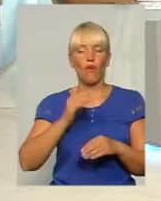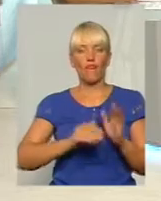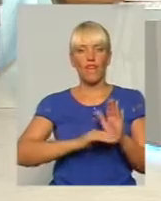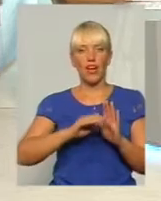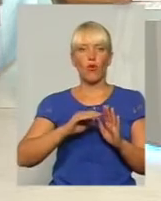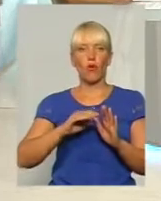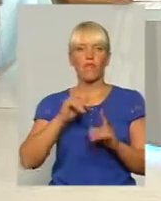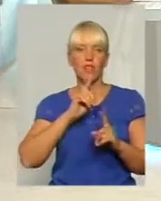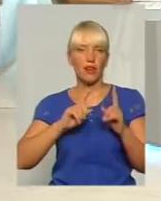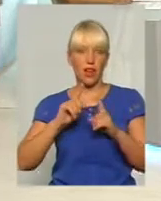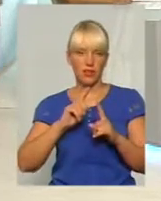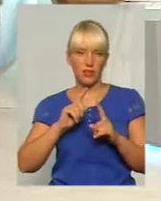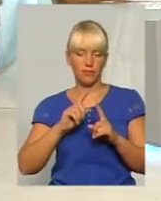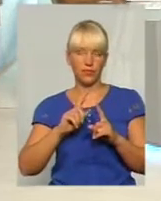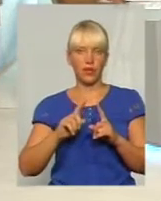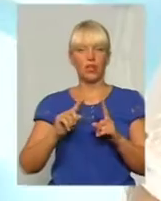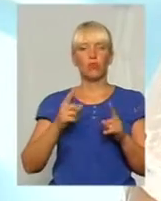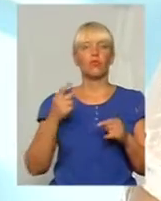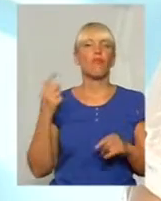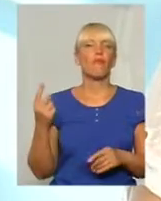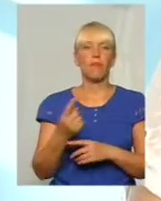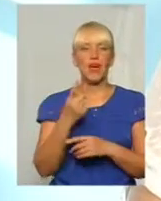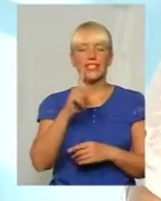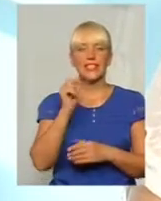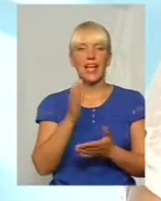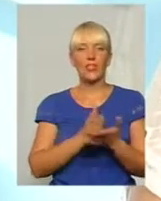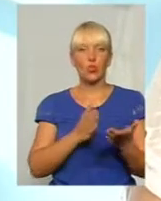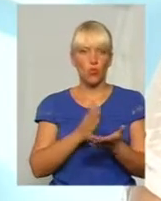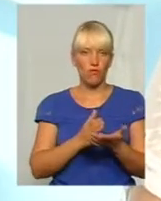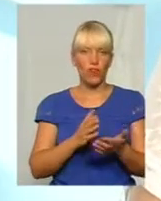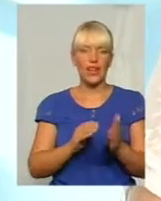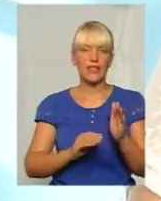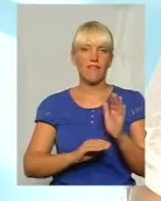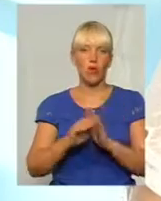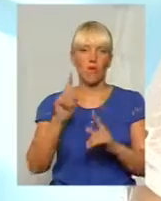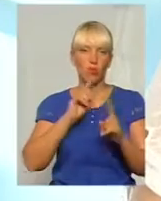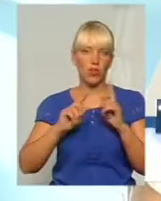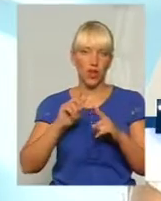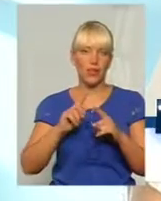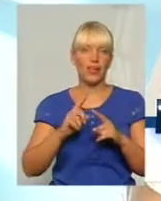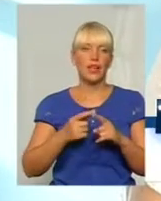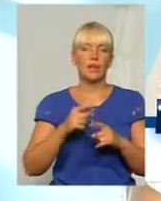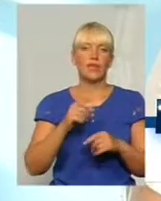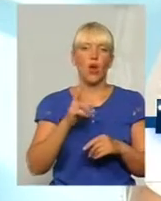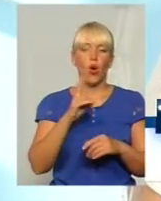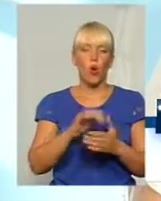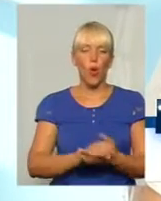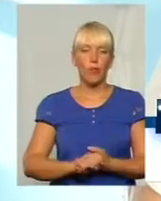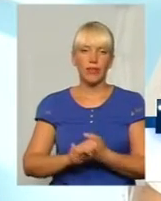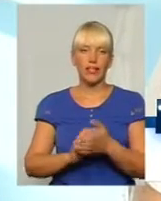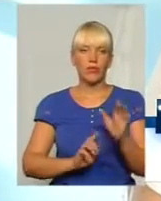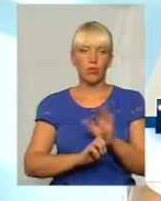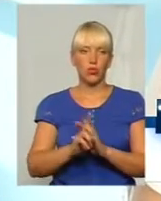саме у зв'язку з цими подіями. Тому що вперше за існування Верховної Ради регламентний комітет почав говорити